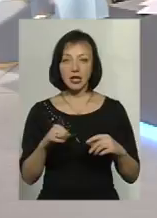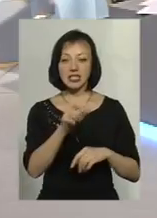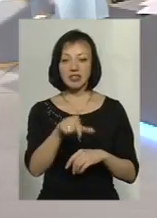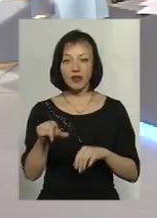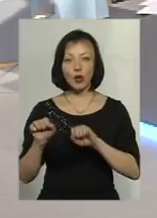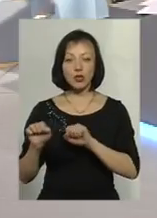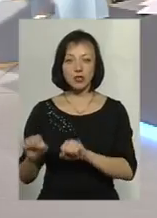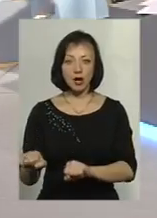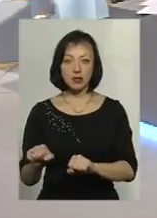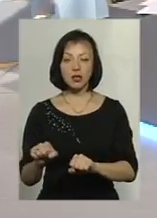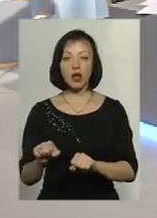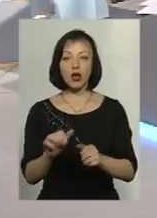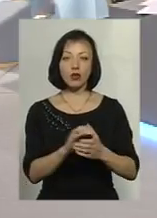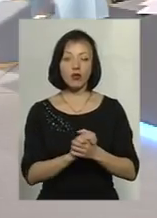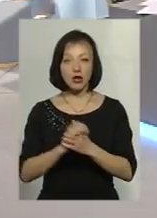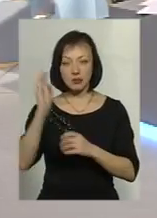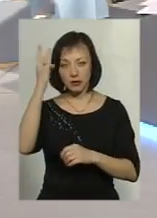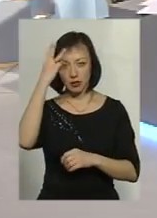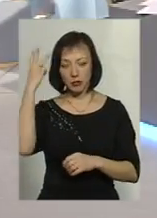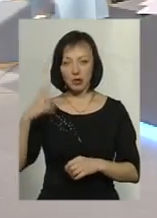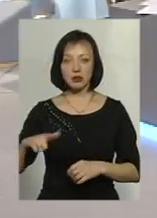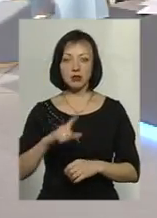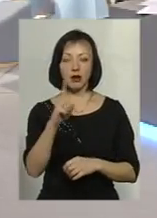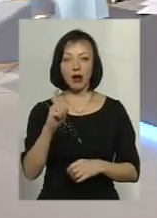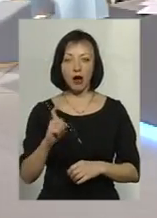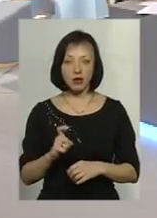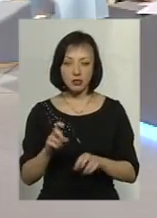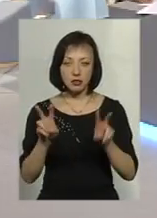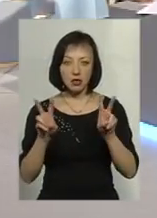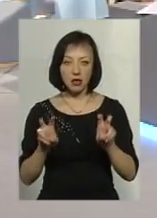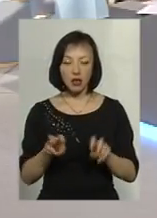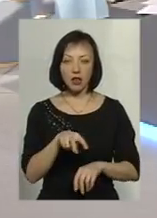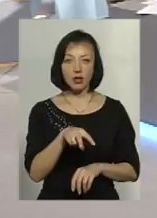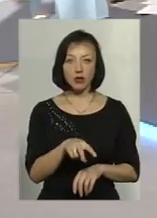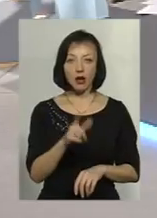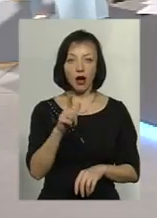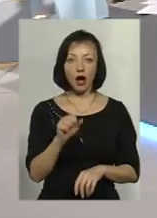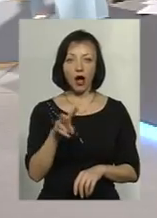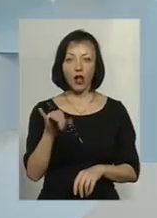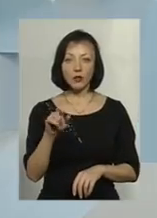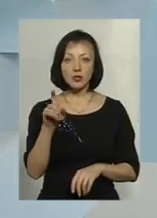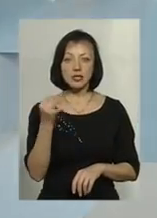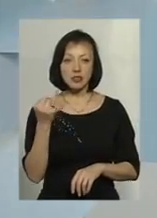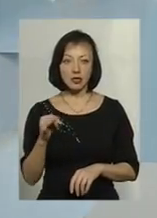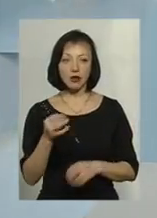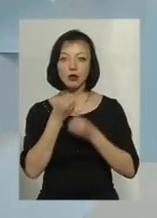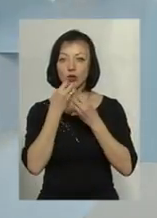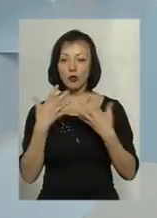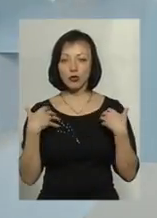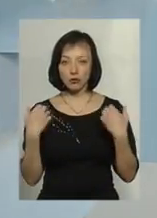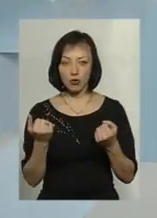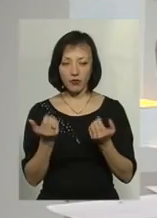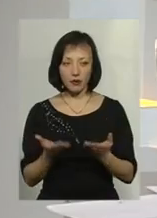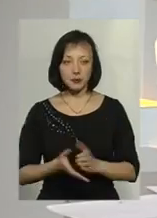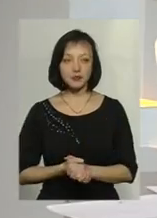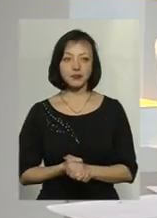захисту публічно-акціонерного товариства «Хмельницьк-Газ» Леонідом Галузинським. Доброго здоров'я, пане Леоніди. І,